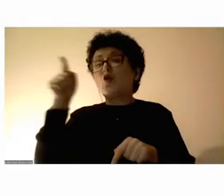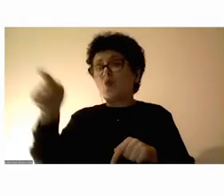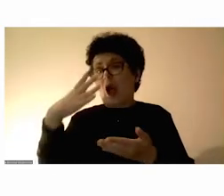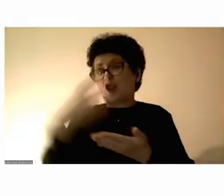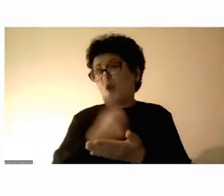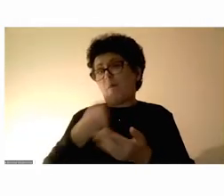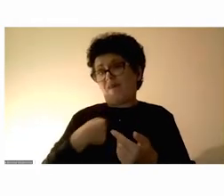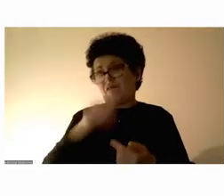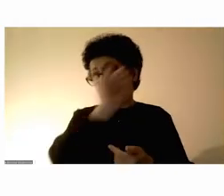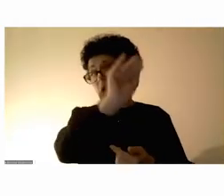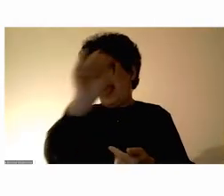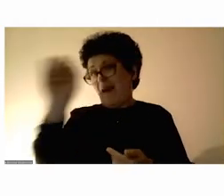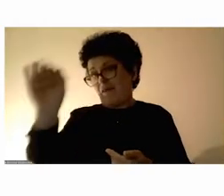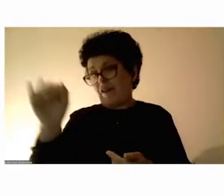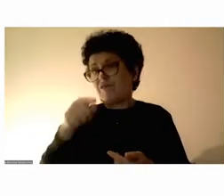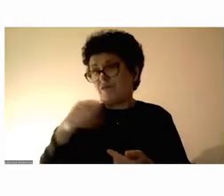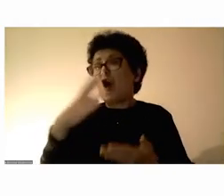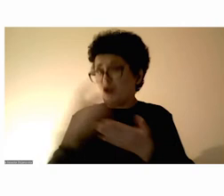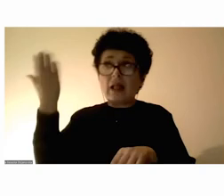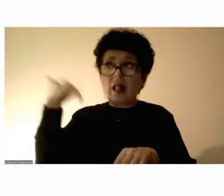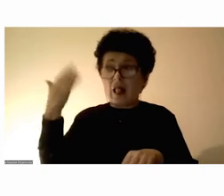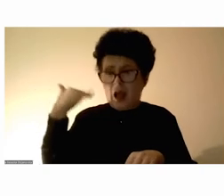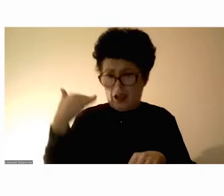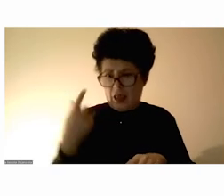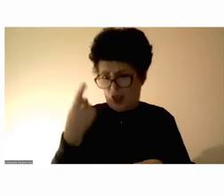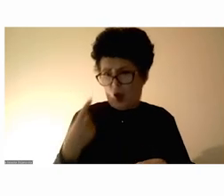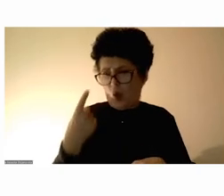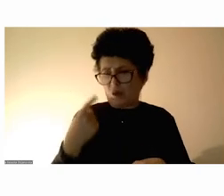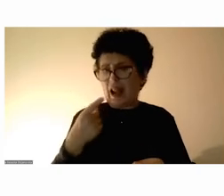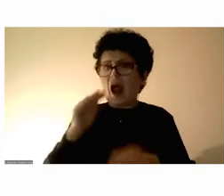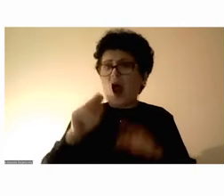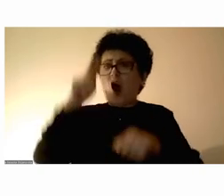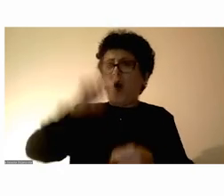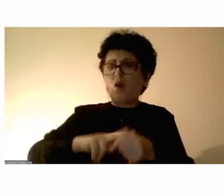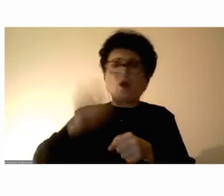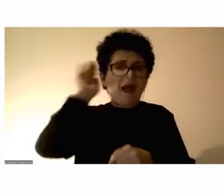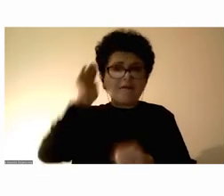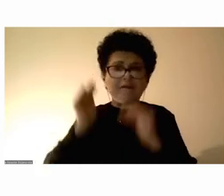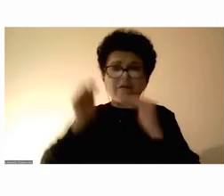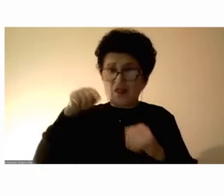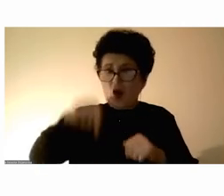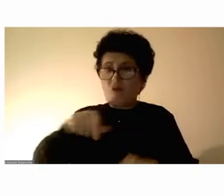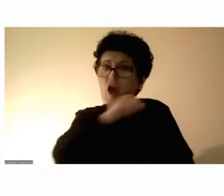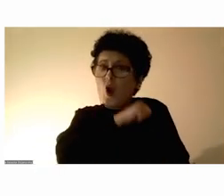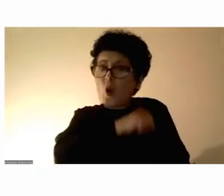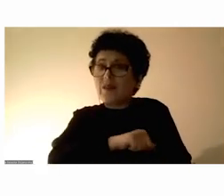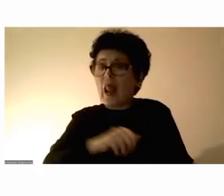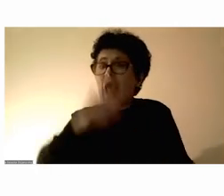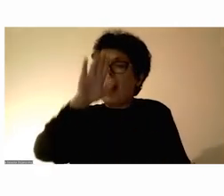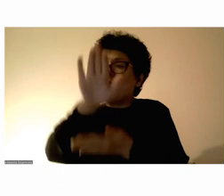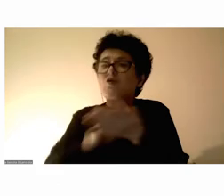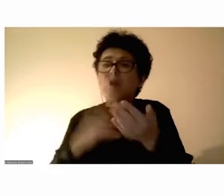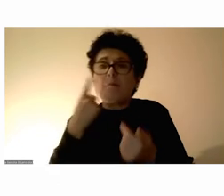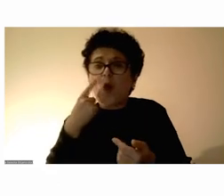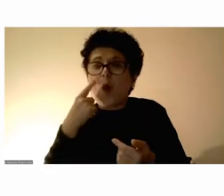еден афирмативен одговор. Одбуката на Владата беше од оваа година да се почне со пилотирање на